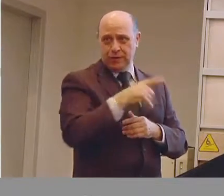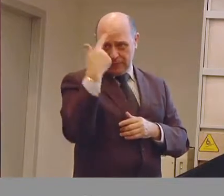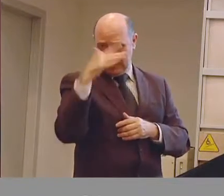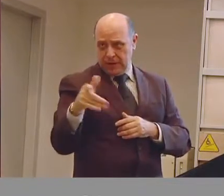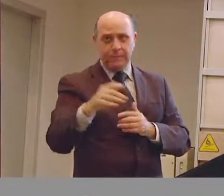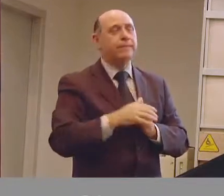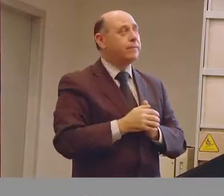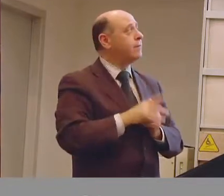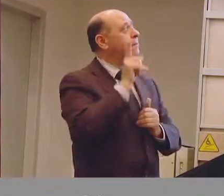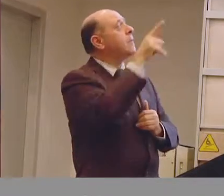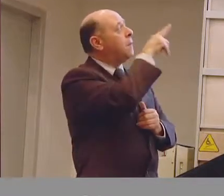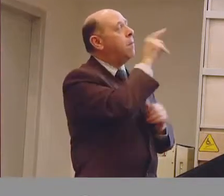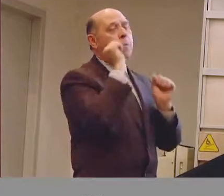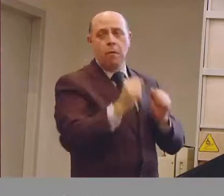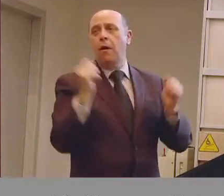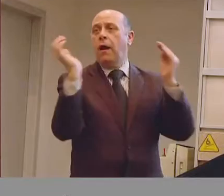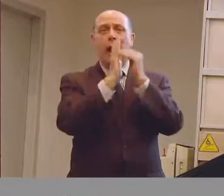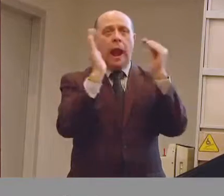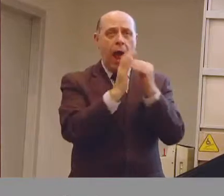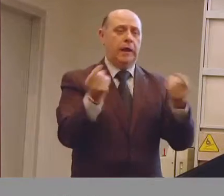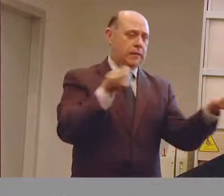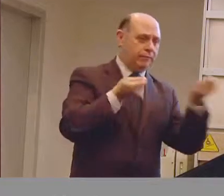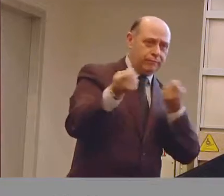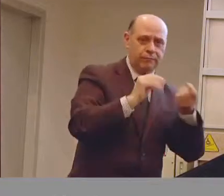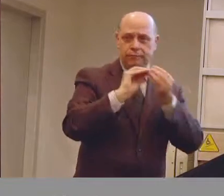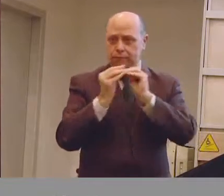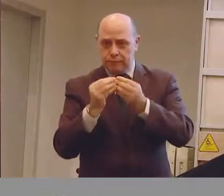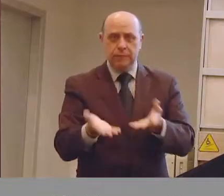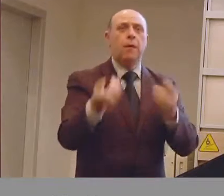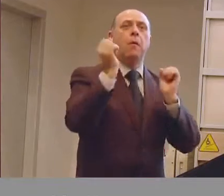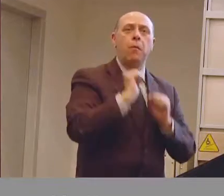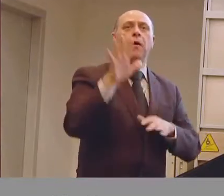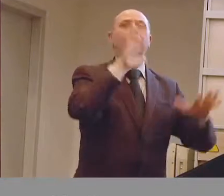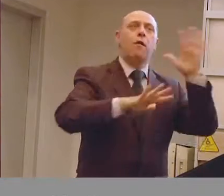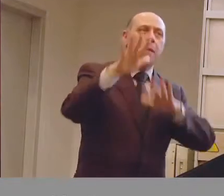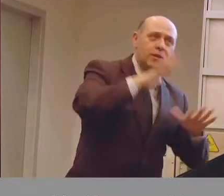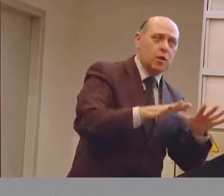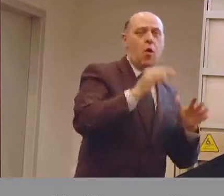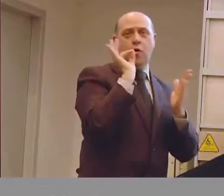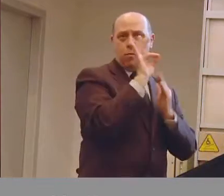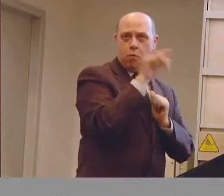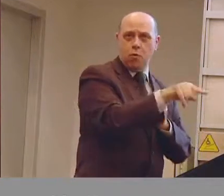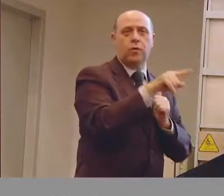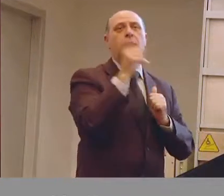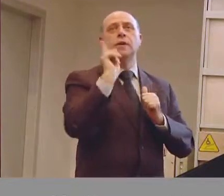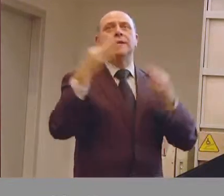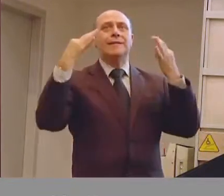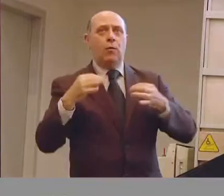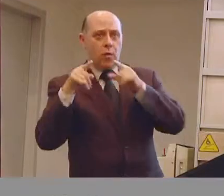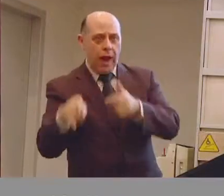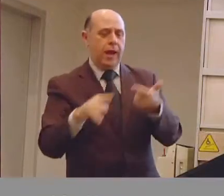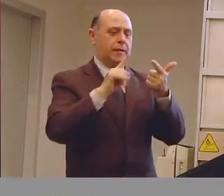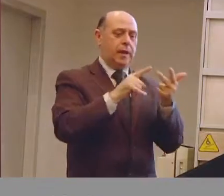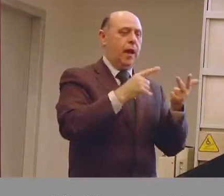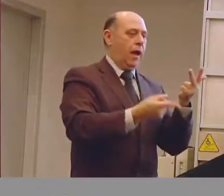aspetti, si può gestire chiaramente l'ambiente, c'è l'aspetto della comunicazione dell'informazione, c'è l'aspetto della sicurezza, c'è la gestione degli